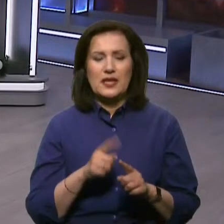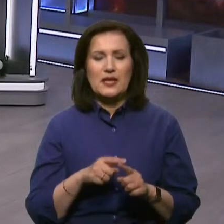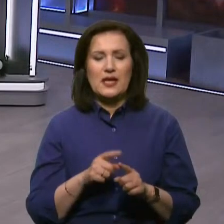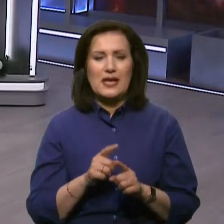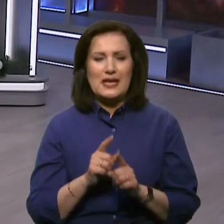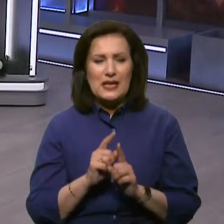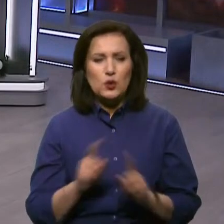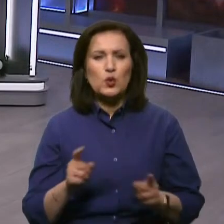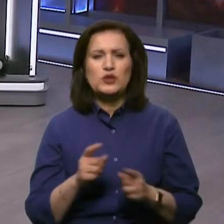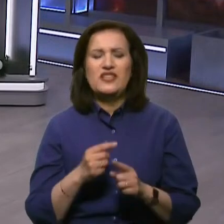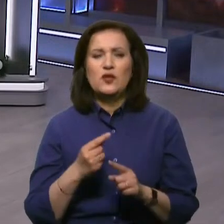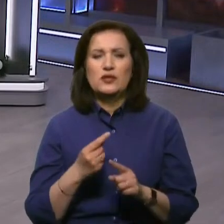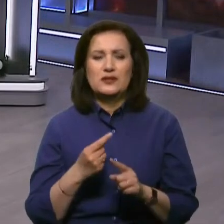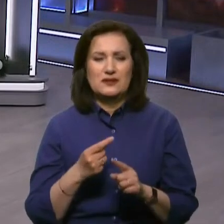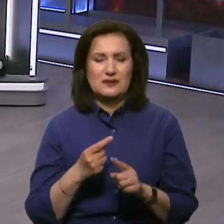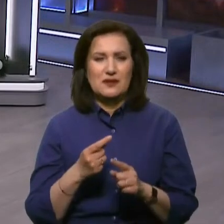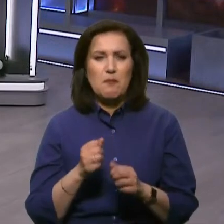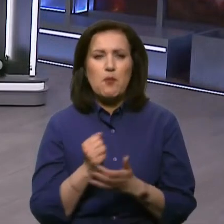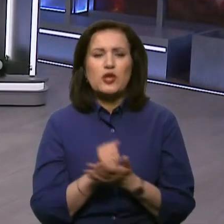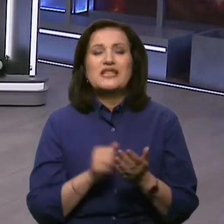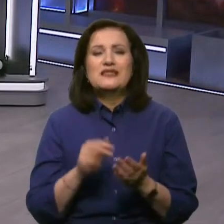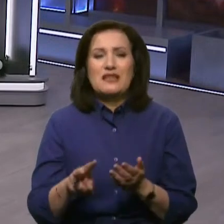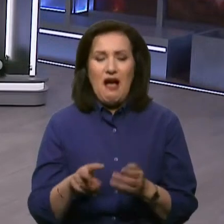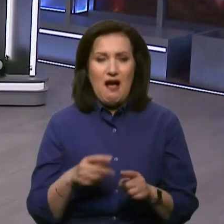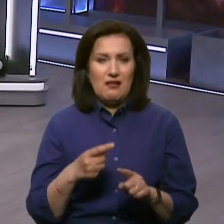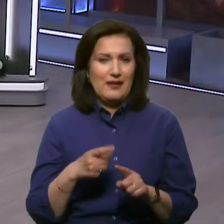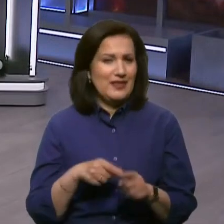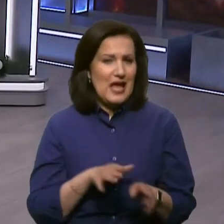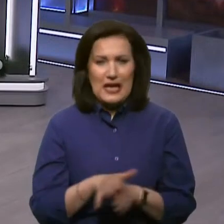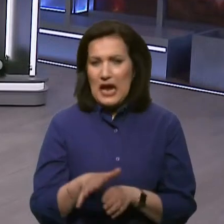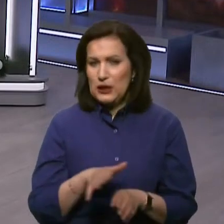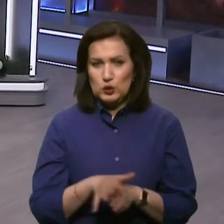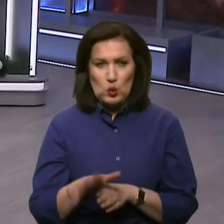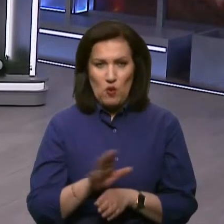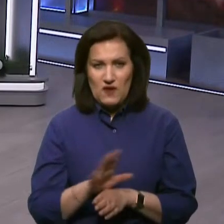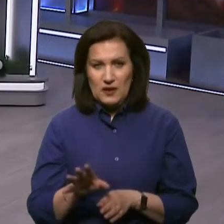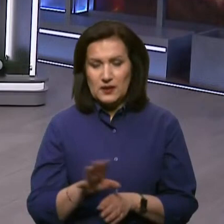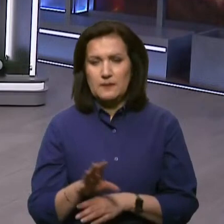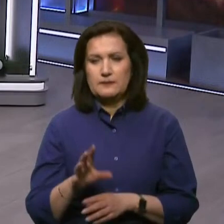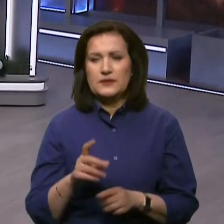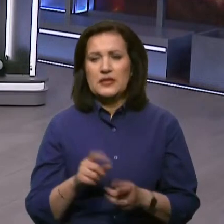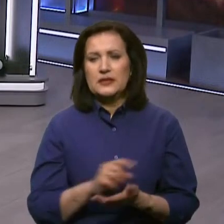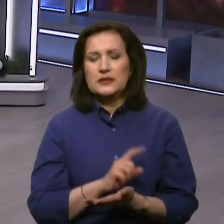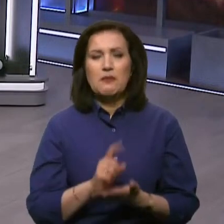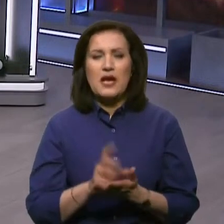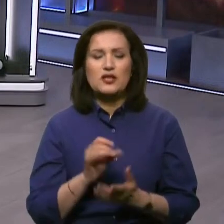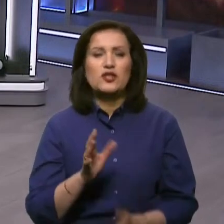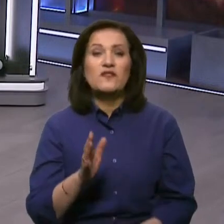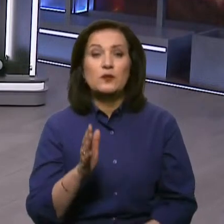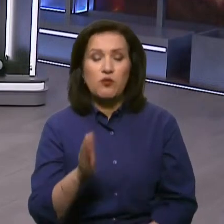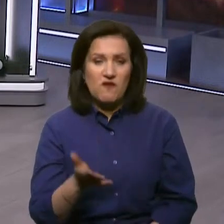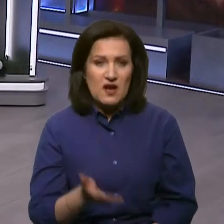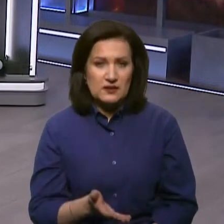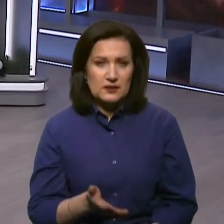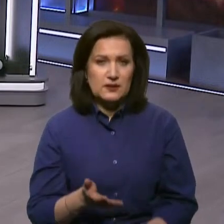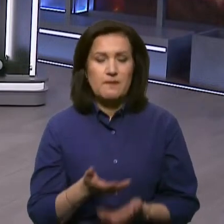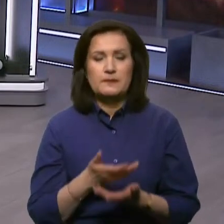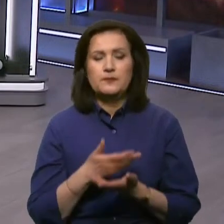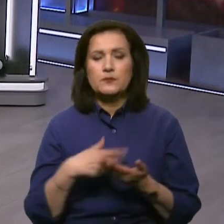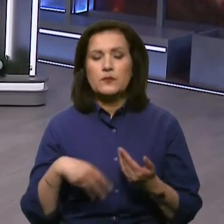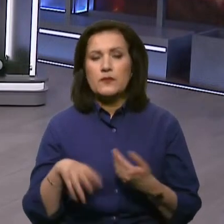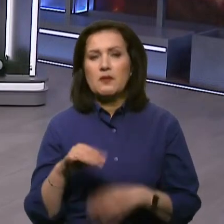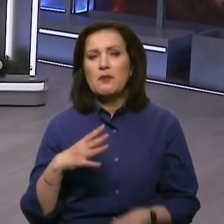поки що до кінця не реалізований, на мою думку, і це те, що має ще відбуватися. Ми